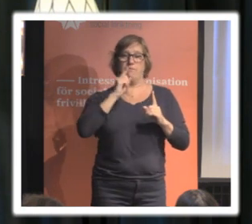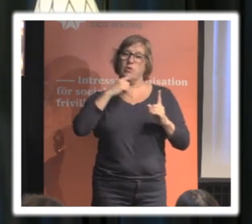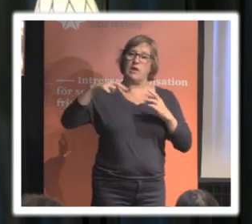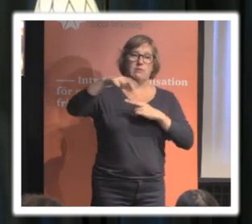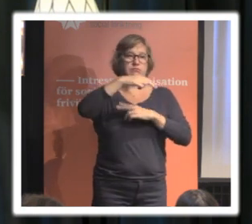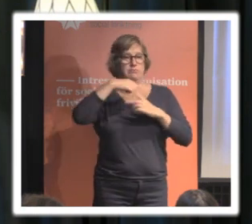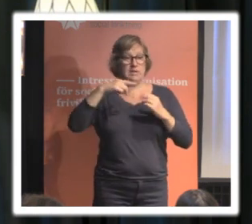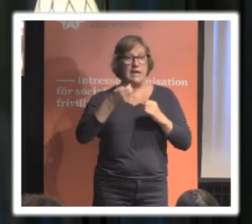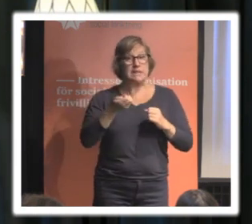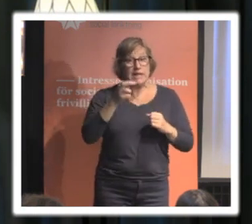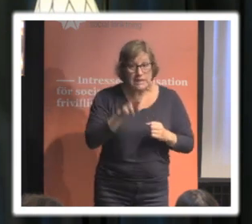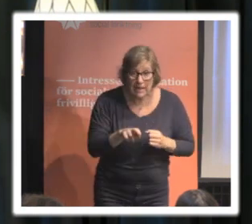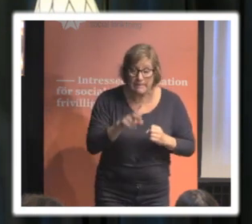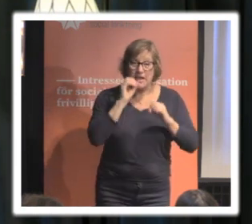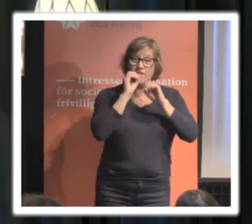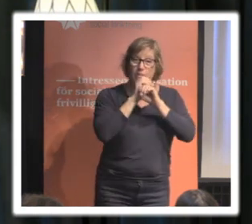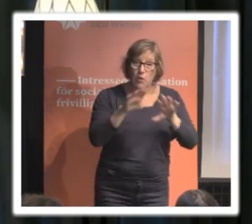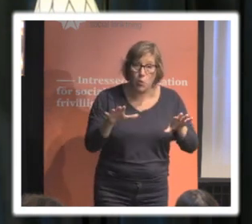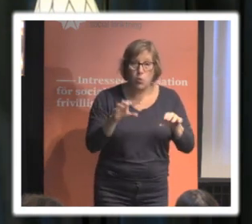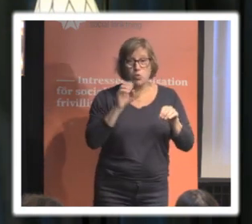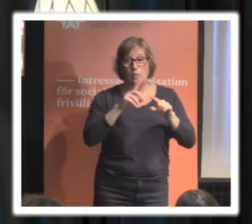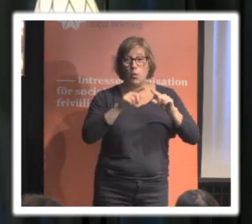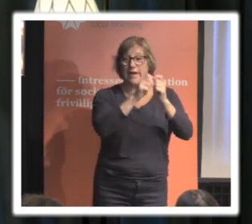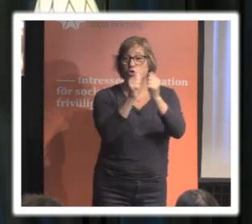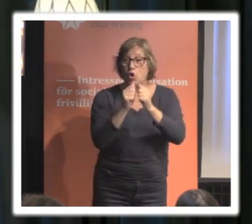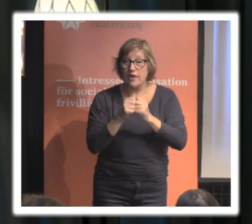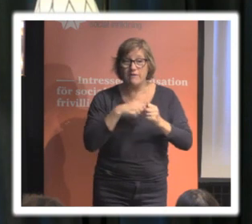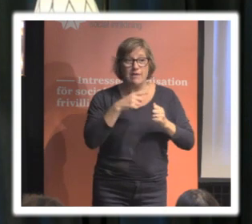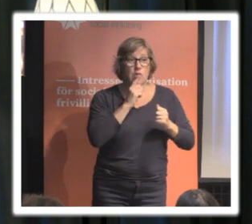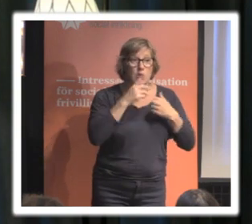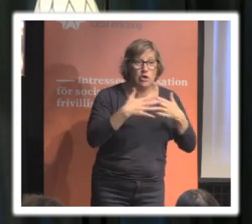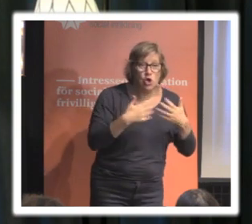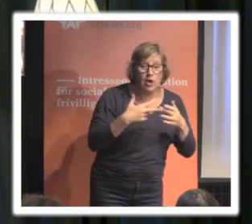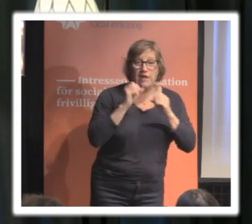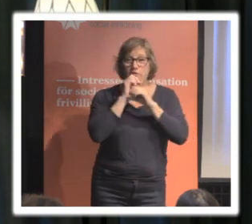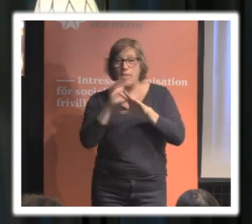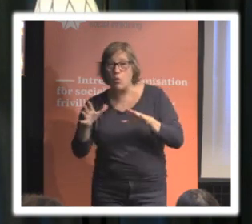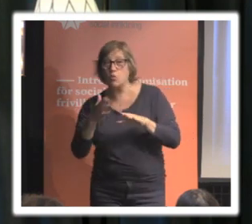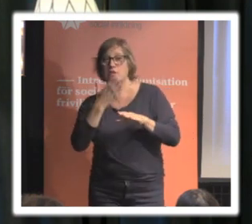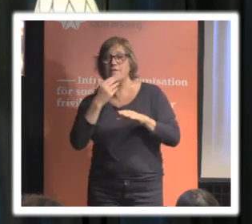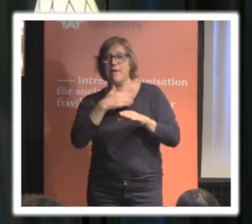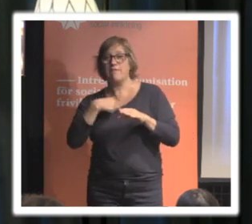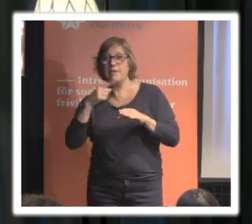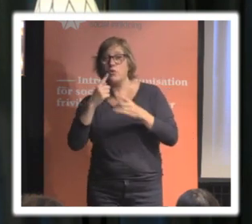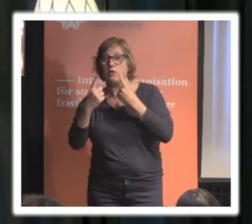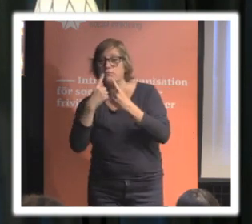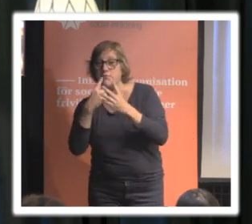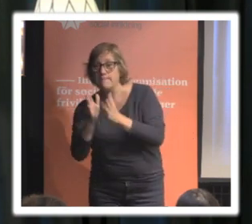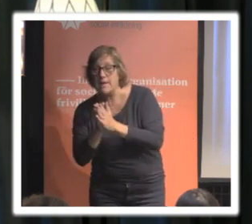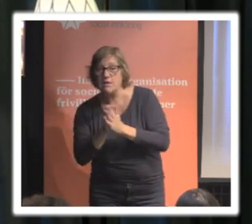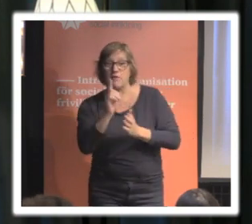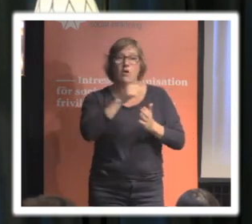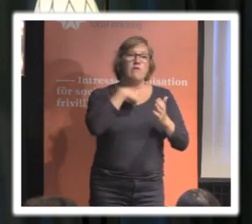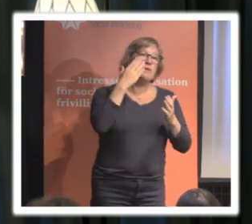Det kan till exempel vara information om saker vi gör, vilka vi pratar med, vart vi bor, vart vi vanligtvis